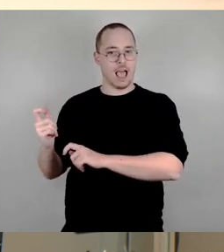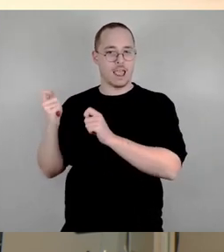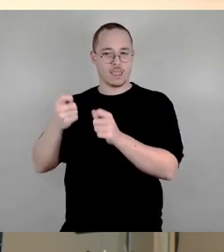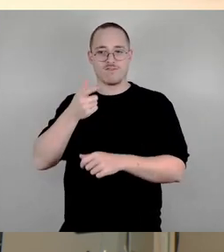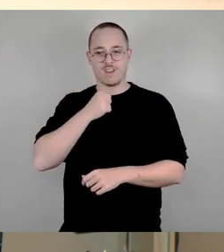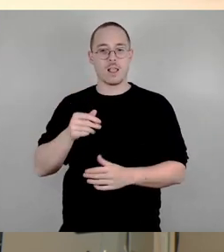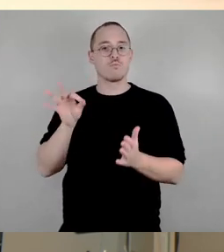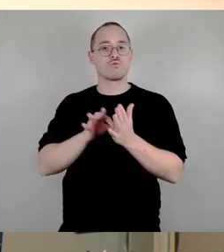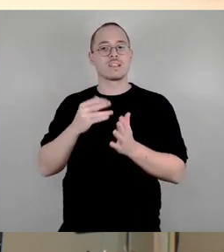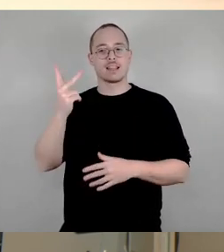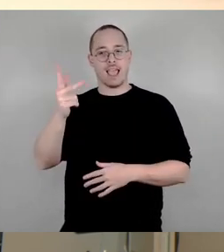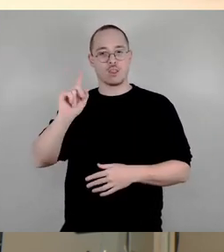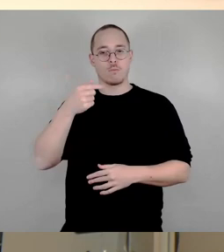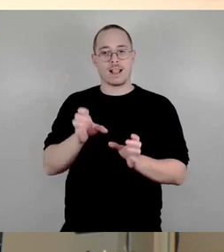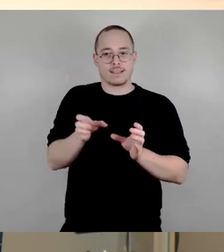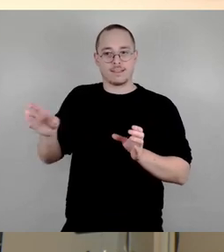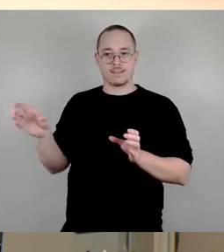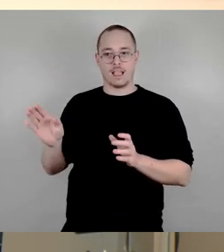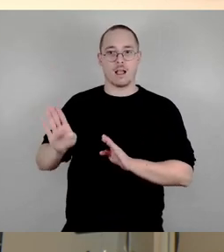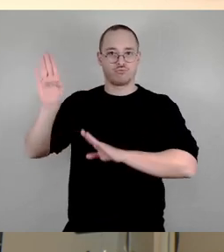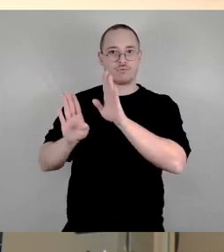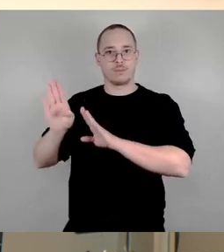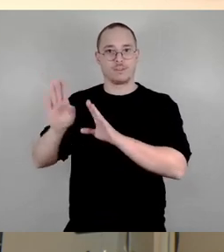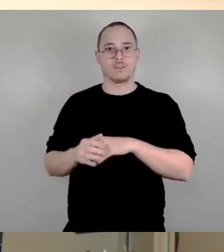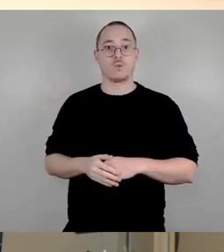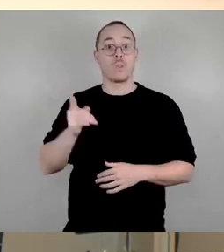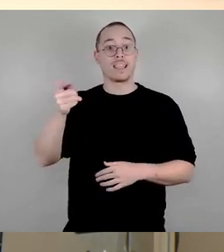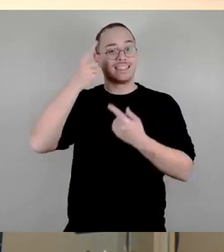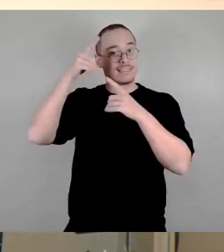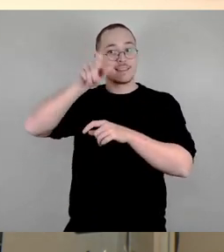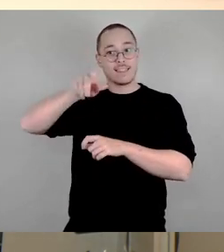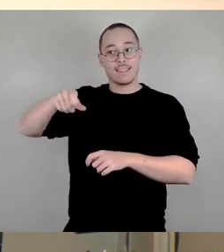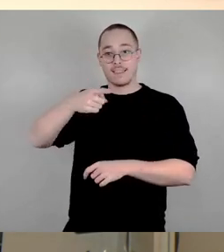3 und dem der Dissidenten werden wir freudigen Herzens zustimmen. Vielen Dank.